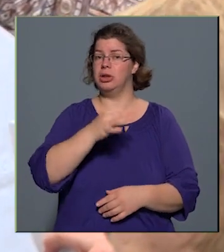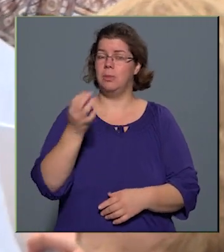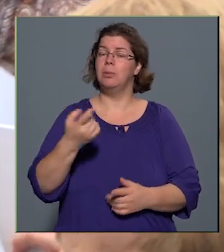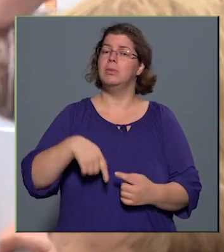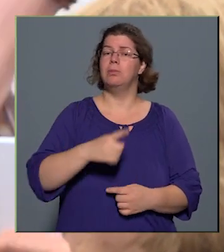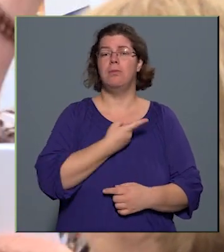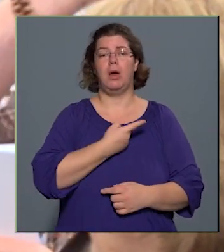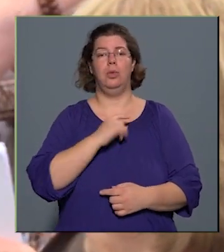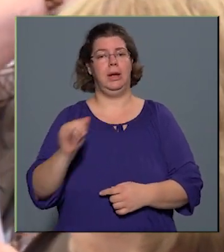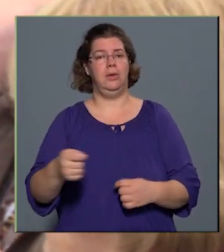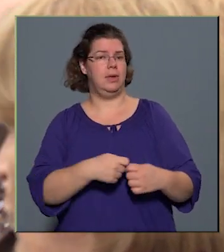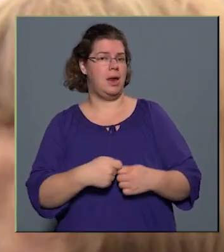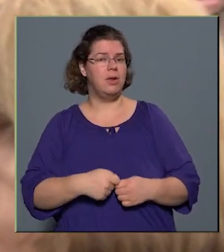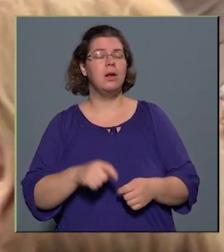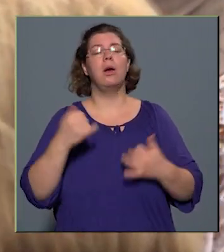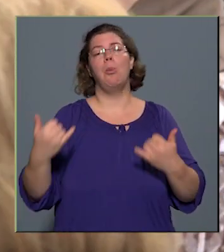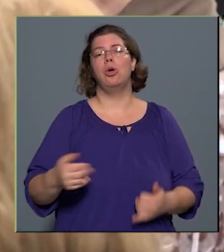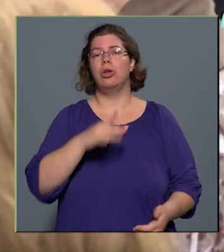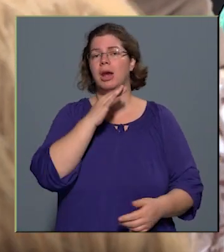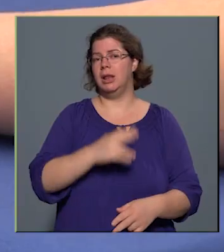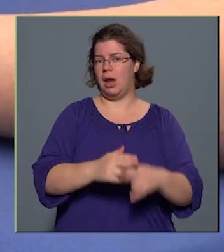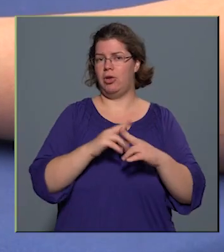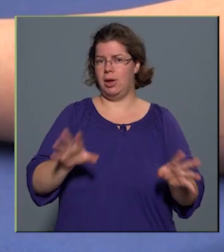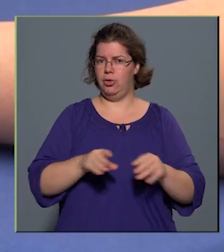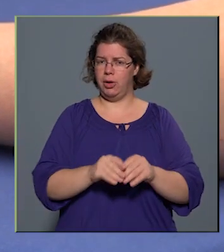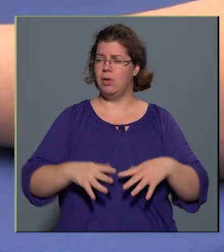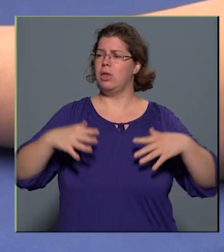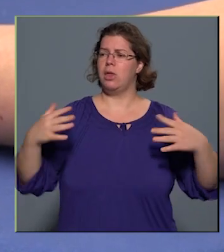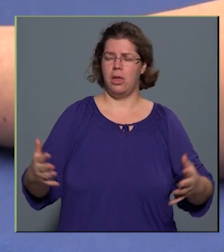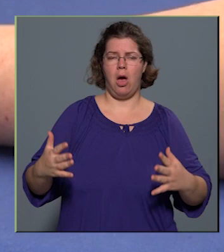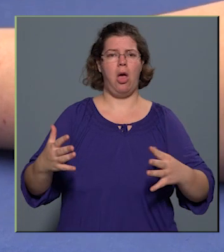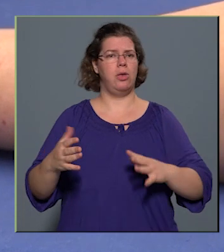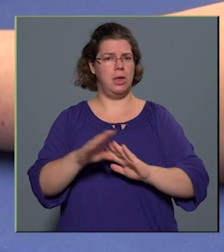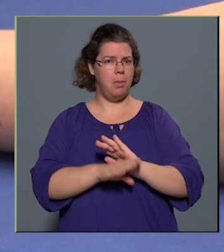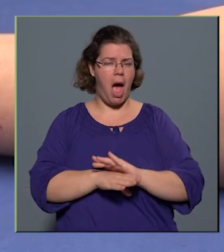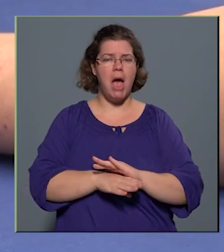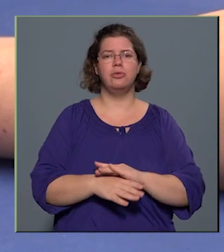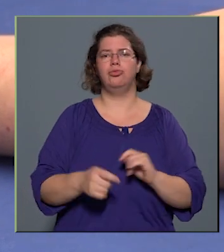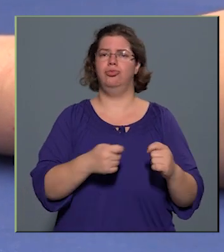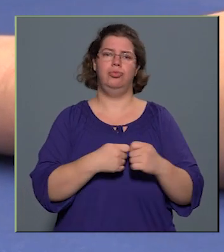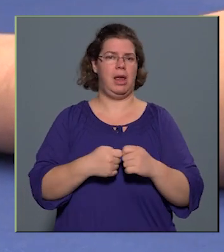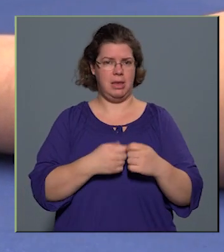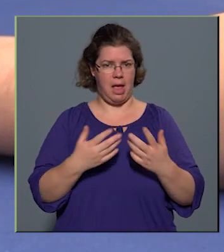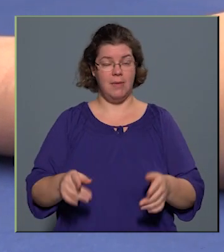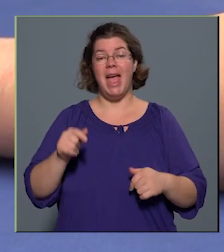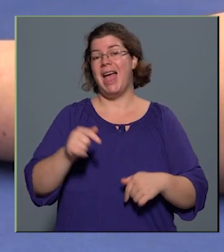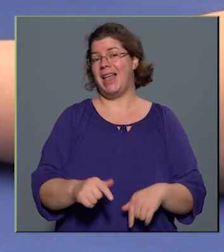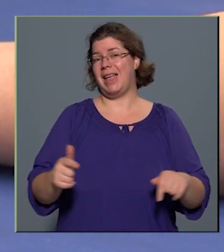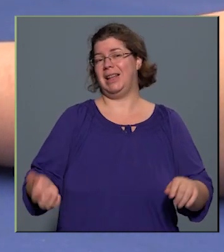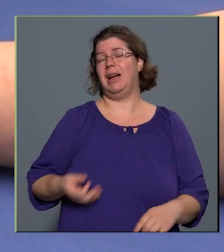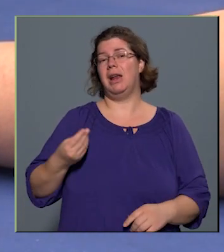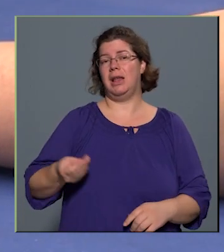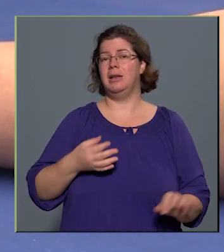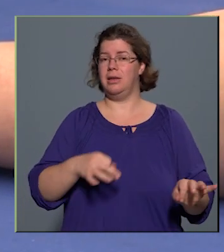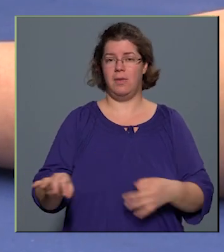mi magunk is szervezzük, és most ugye a Richter segítségével egy igazán grandiózus és nagyszabású eseményen tudunk részt venni. Ezeknek a rendezvényeknek